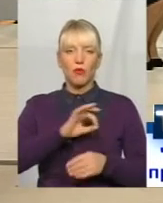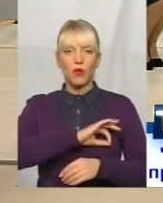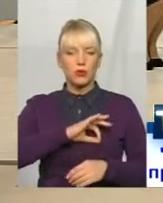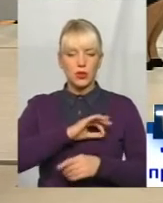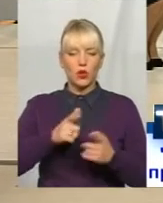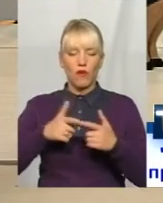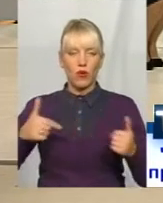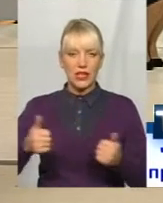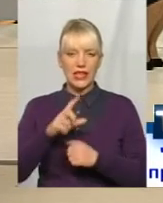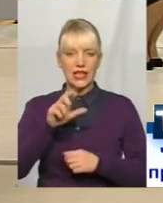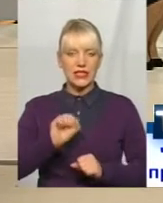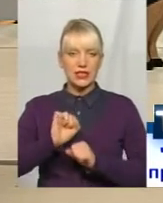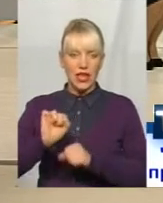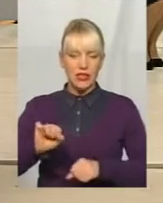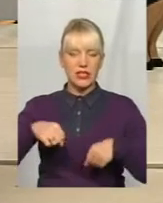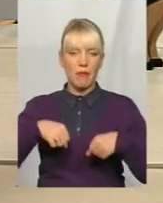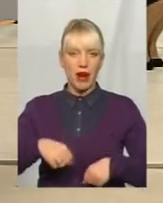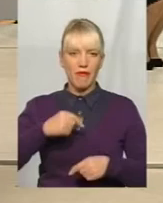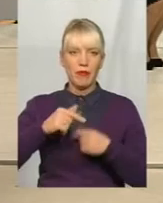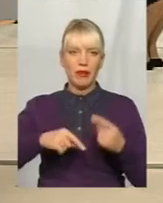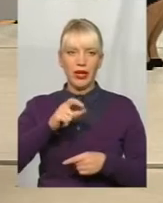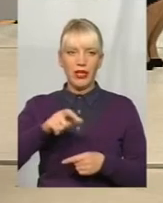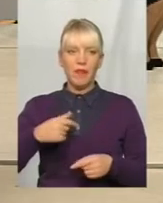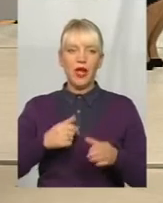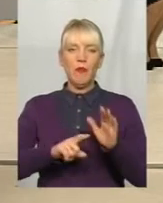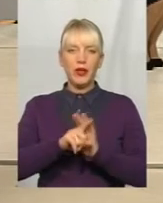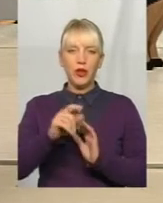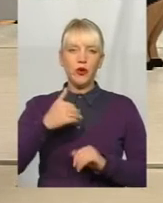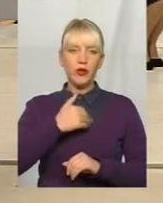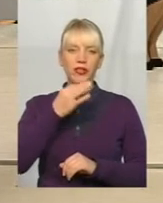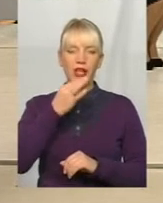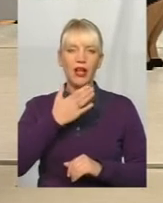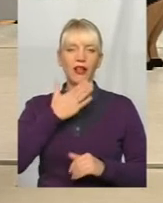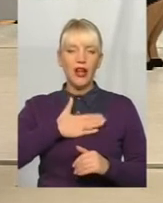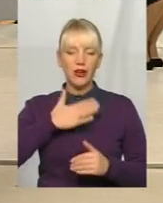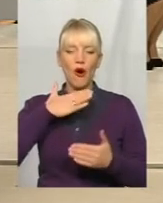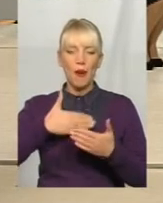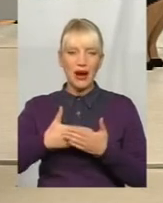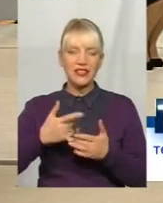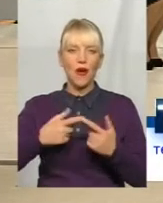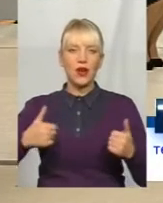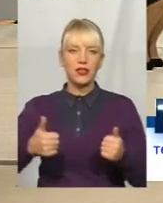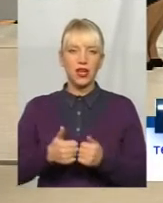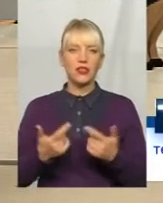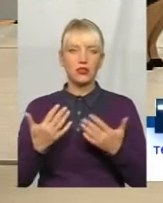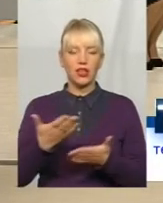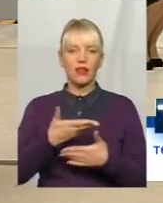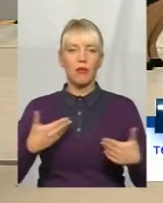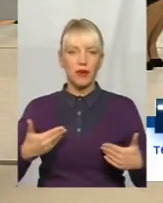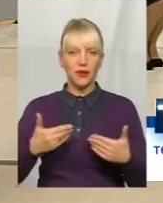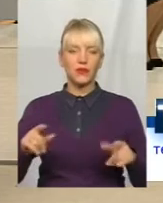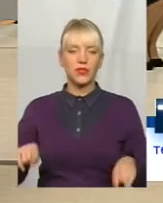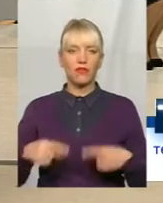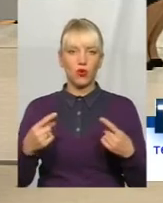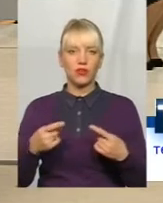підприємців. Для початку, ну так кілька слів скажу за нашу громадську організацію, оскільки ми створювалися ще